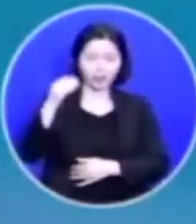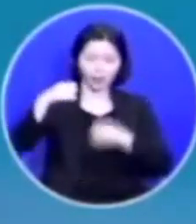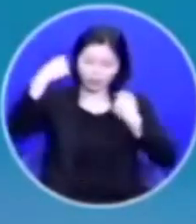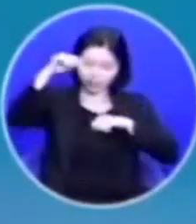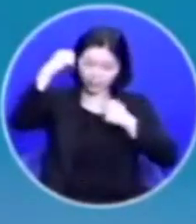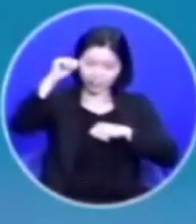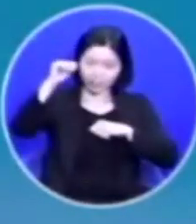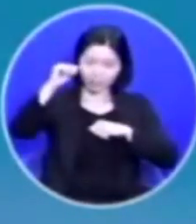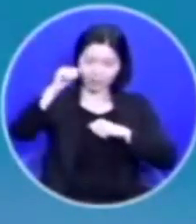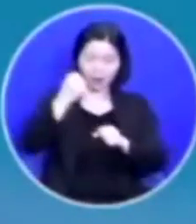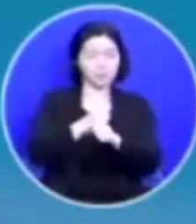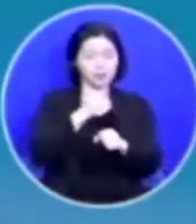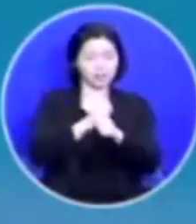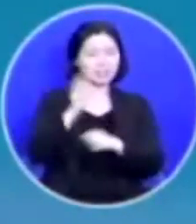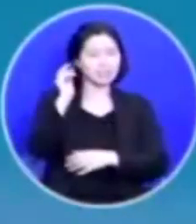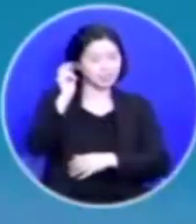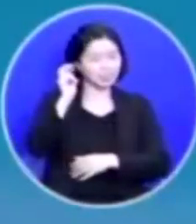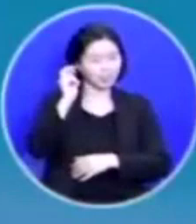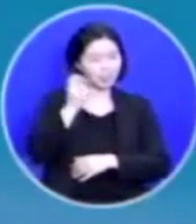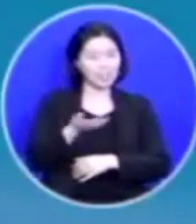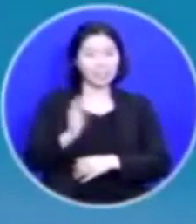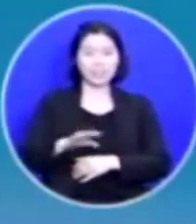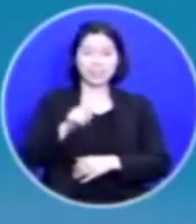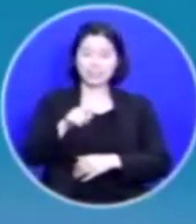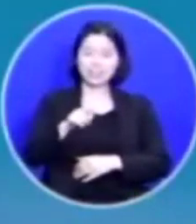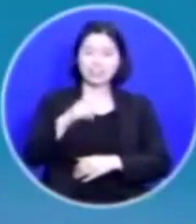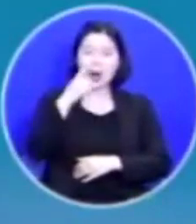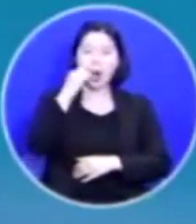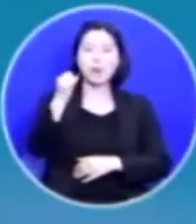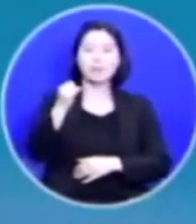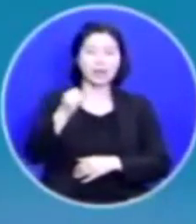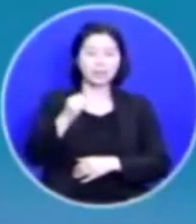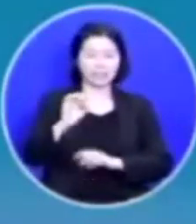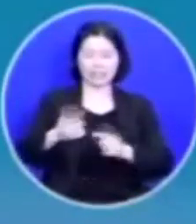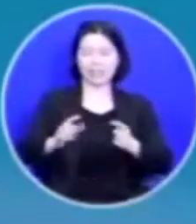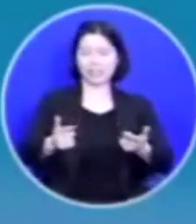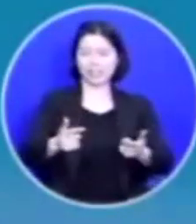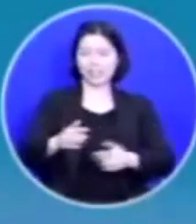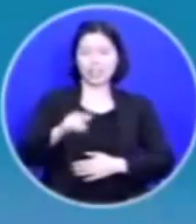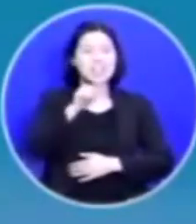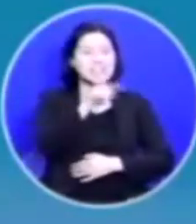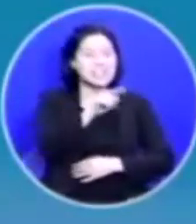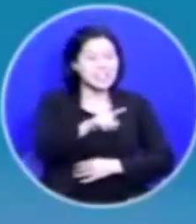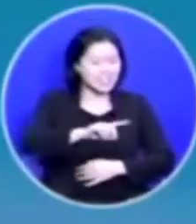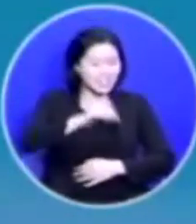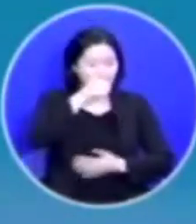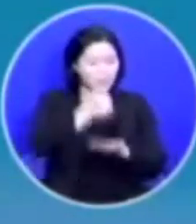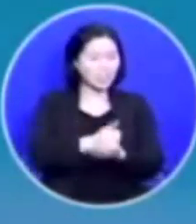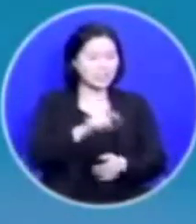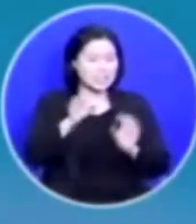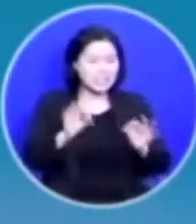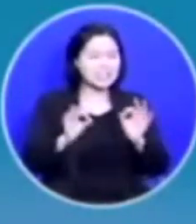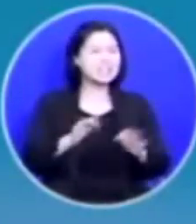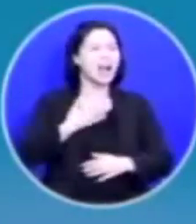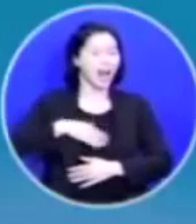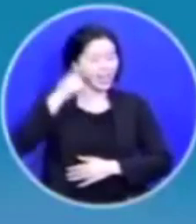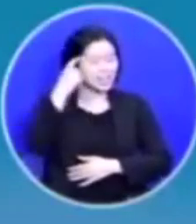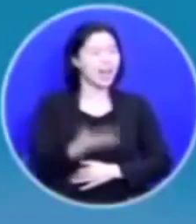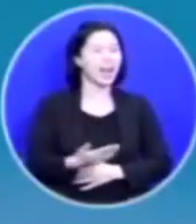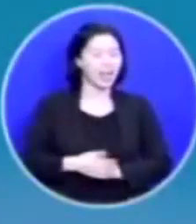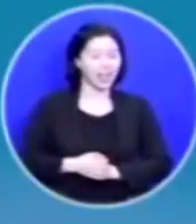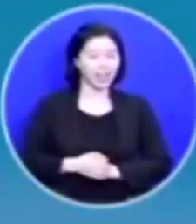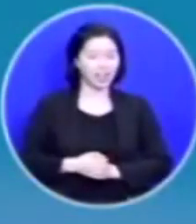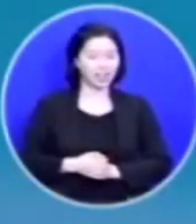편이 만들어졌을 텐데 그 시어머니는 그렇게 하지 않으시고 내 죄를 이제 알았느냐 이렇게 반응을